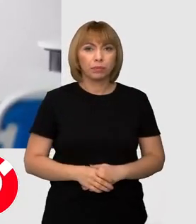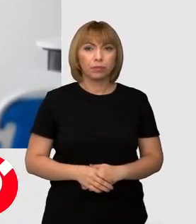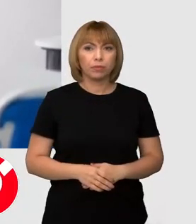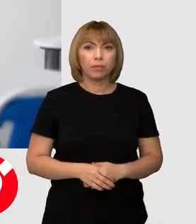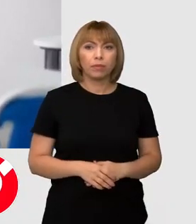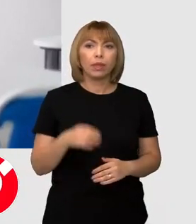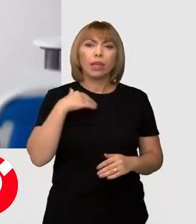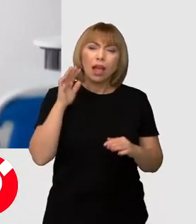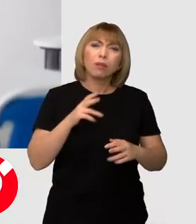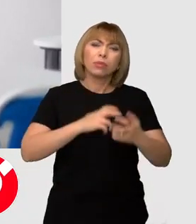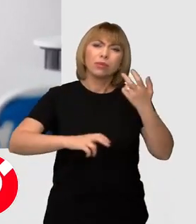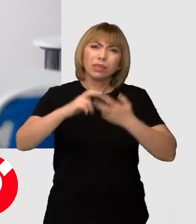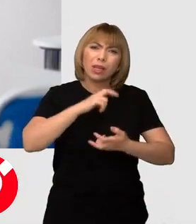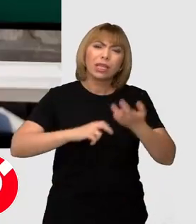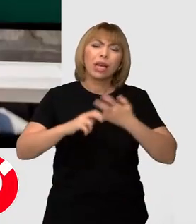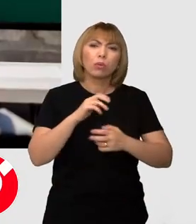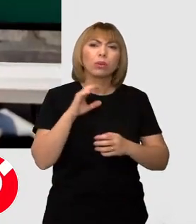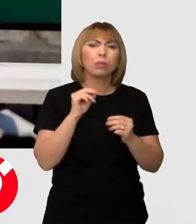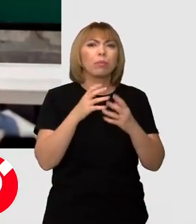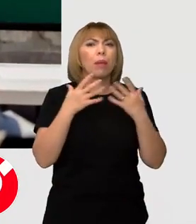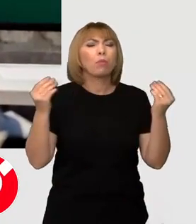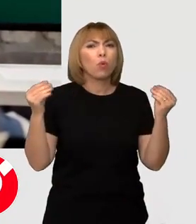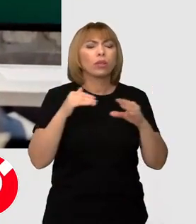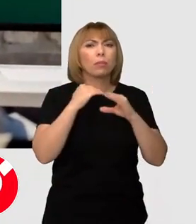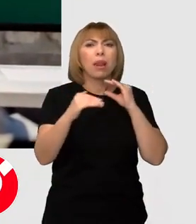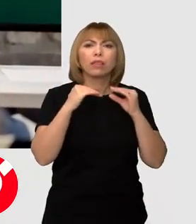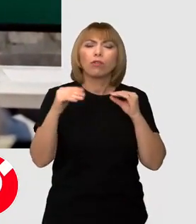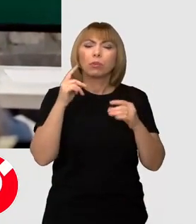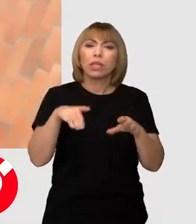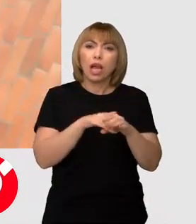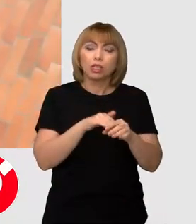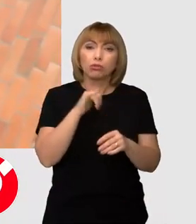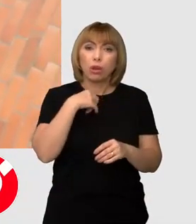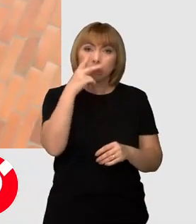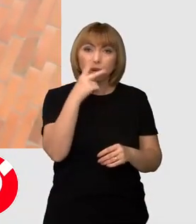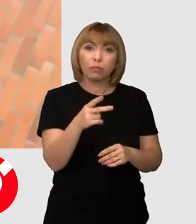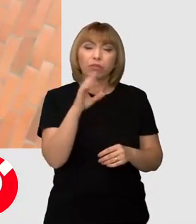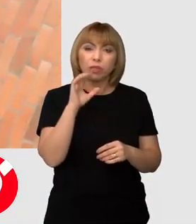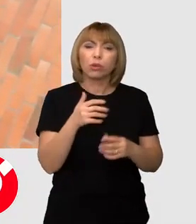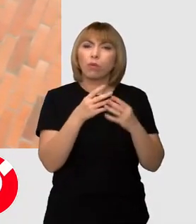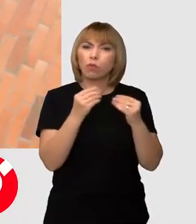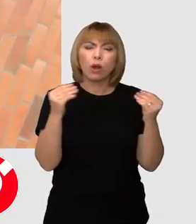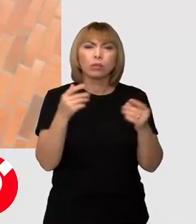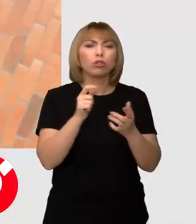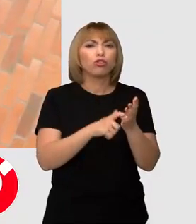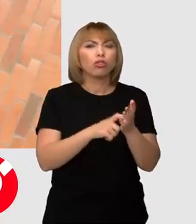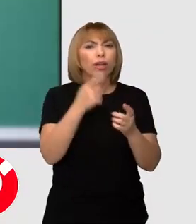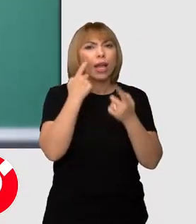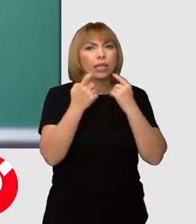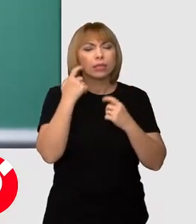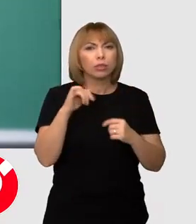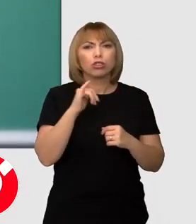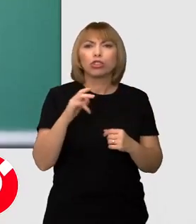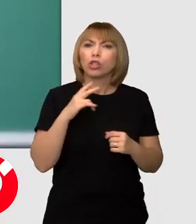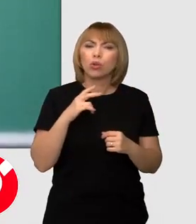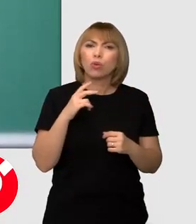Am tot căutat pe mai multe platforme de angajare și am văzut că foarte mult se cere experiență și mie este